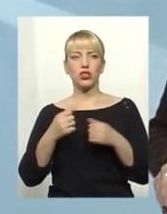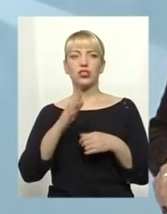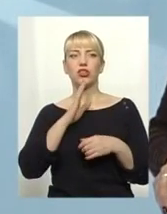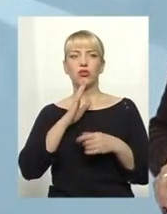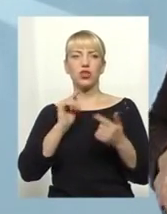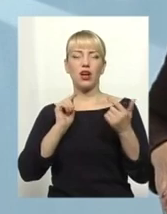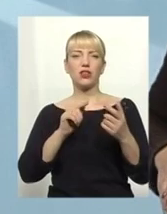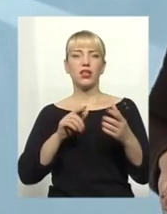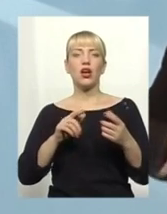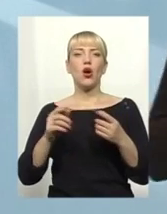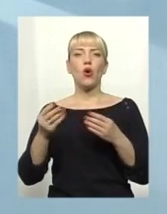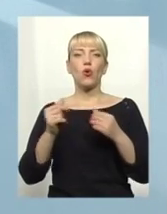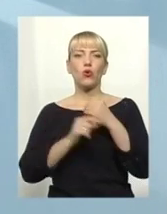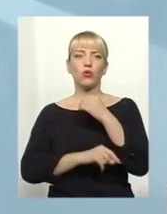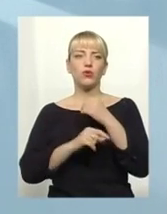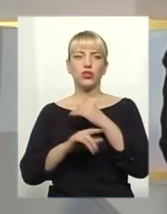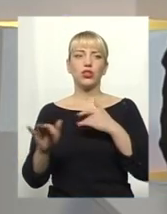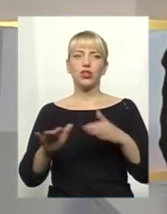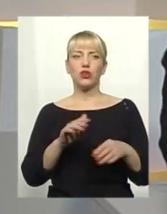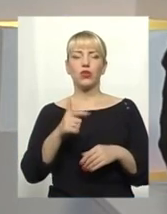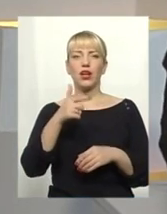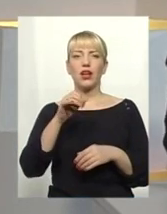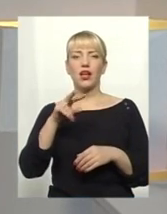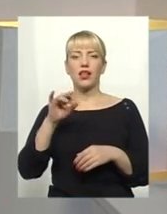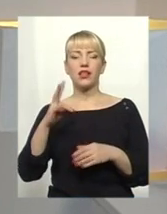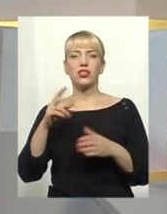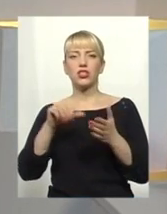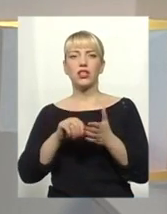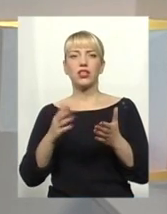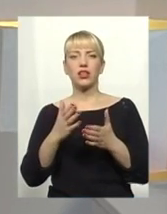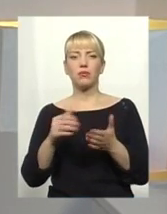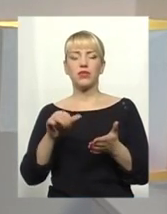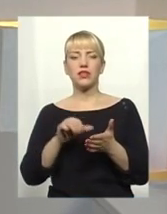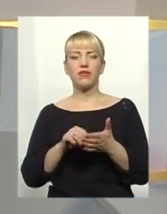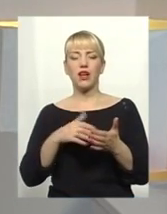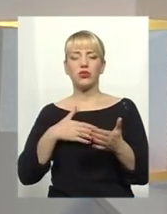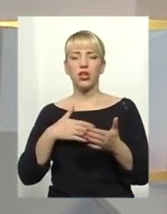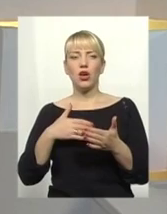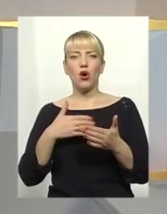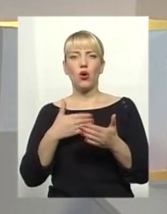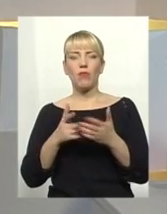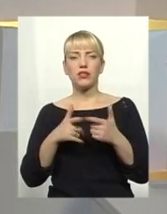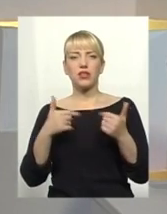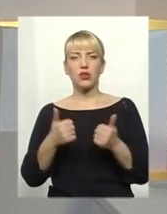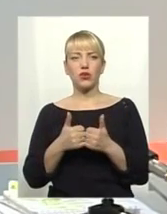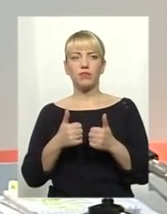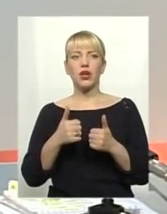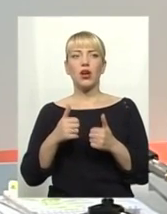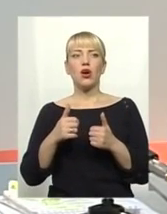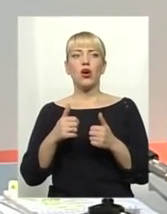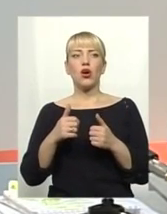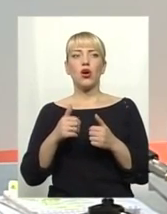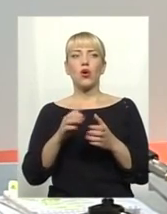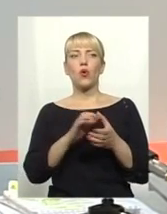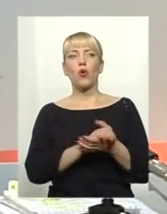антикорупційний рух» та Олексій Голеншин, який представляє громадську організацію «Комітет моніторингу органів влади». Я